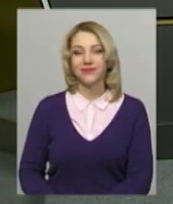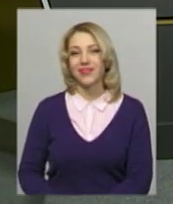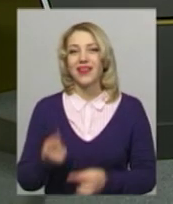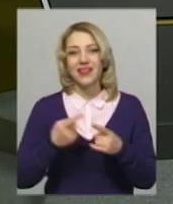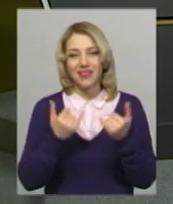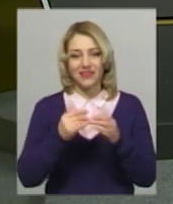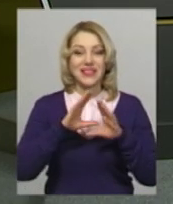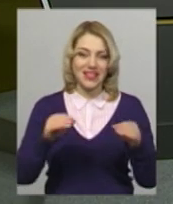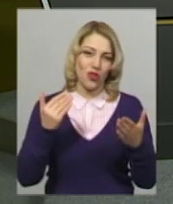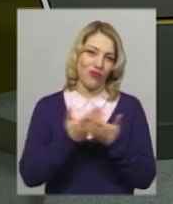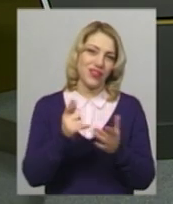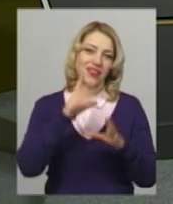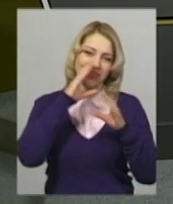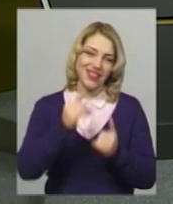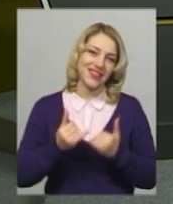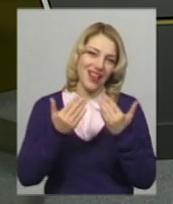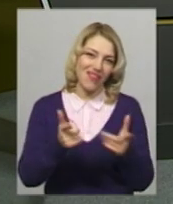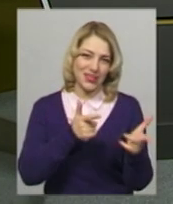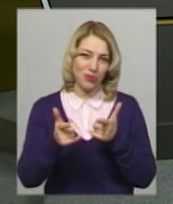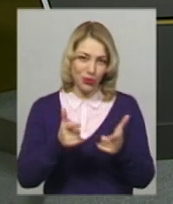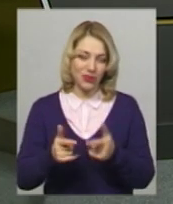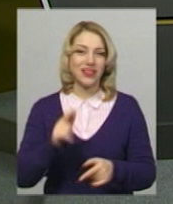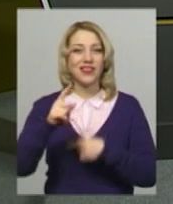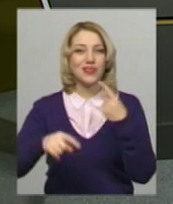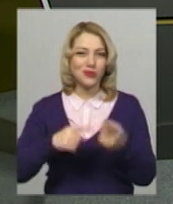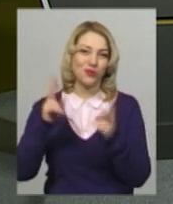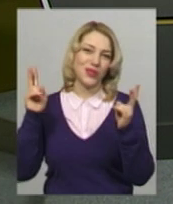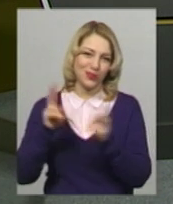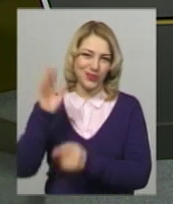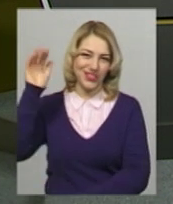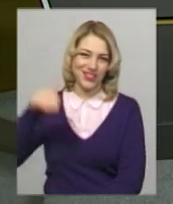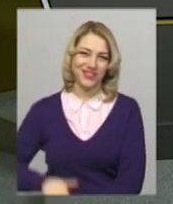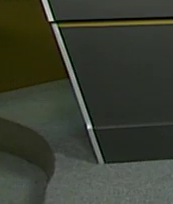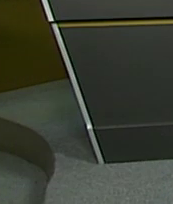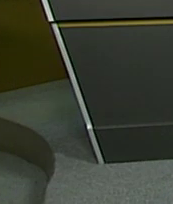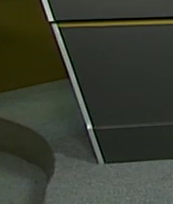Наразі це всі новини, які ми встигли для вас підготувати. Побачимось у наступних випусках.